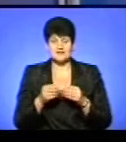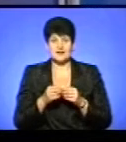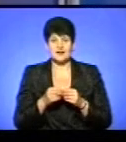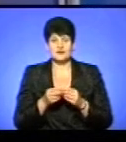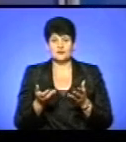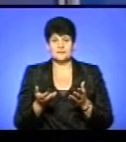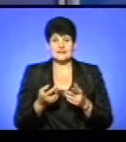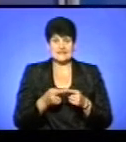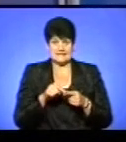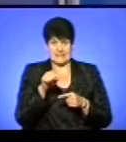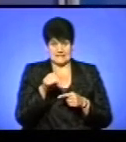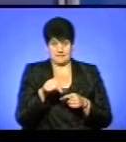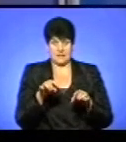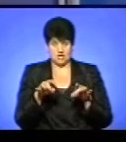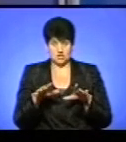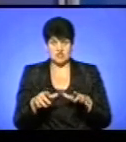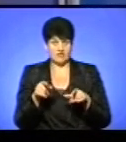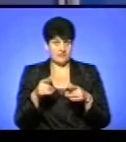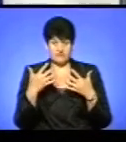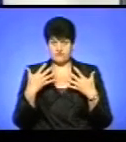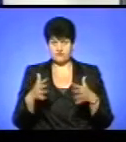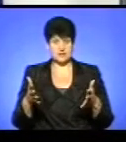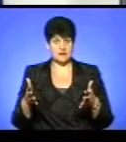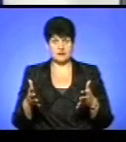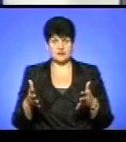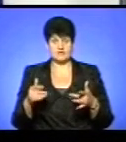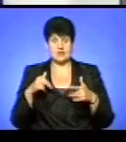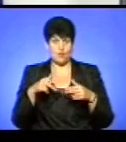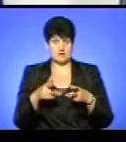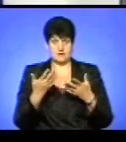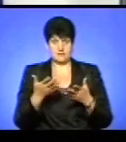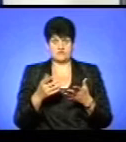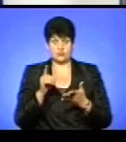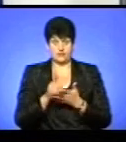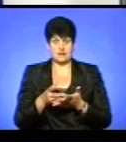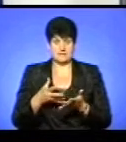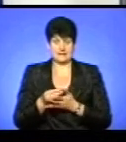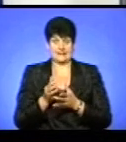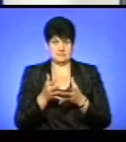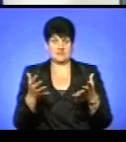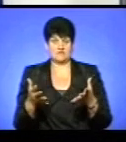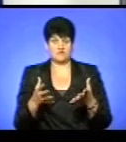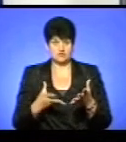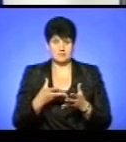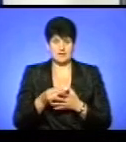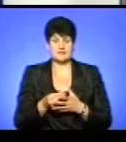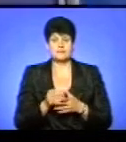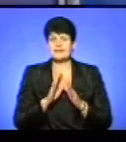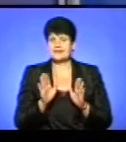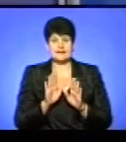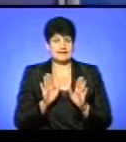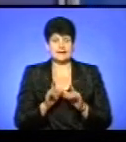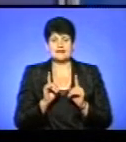за рішенням, за цим рішенням, вона ходить, але ви маєте вже сплачувати більше, чи ви вже платите цю суму, яку вимагаєте? Ні, я тільки